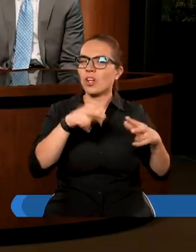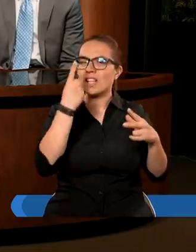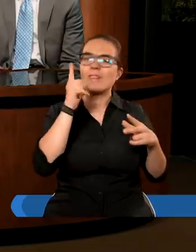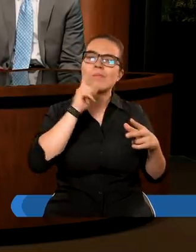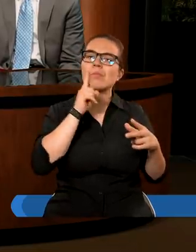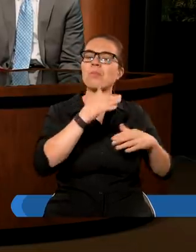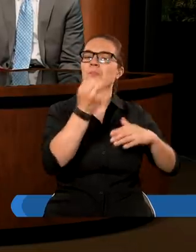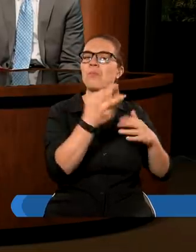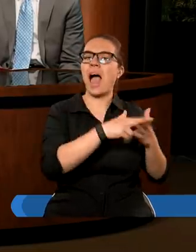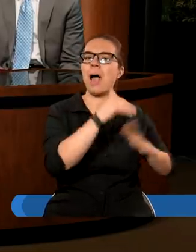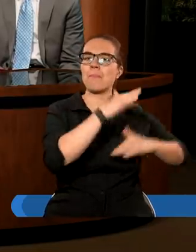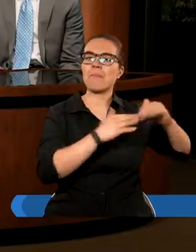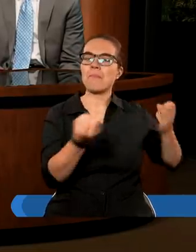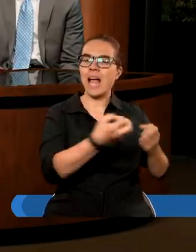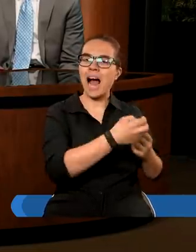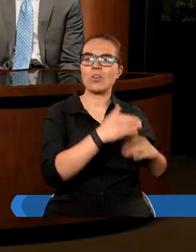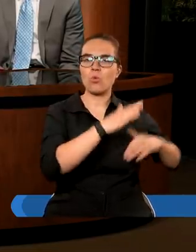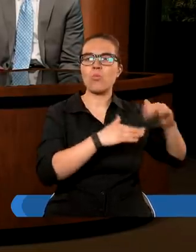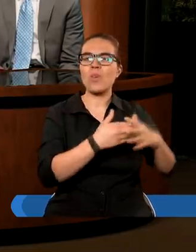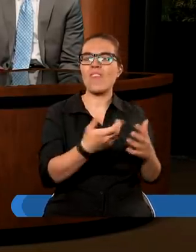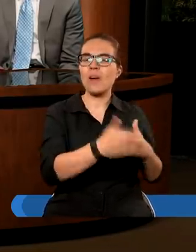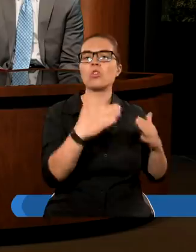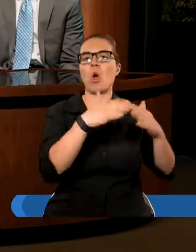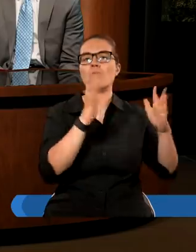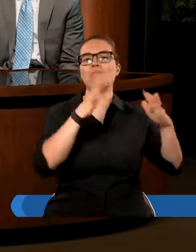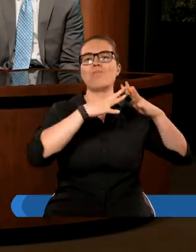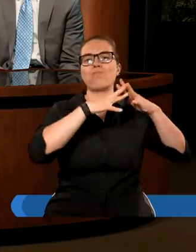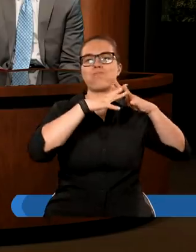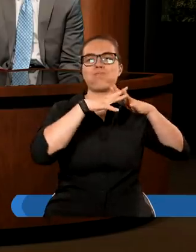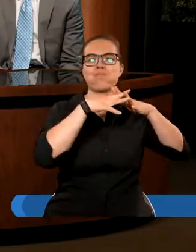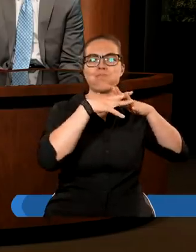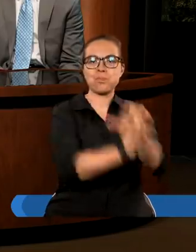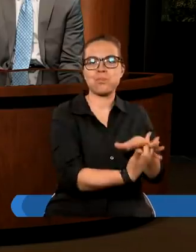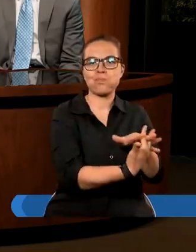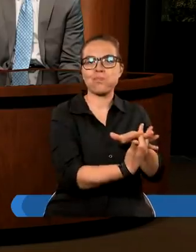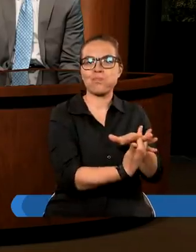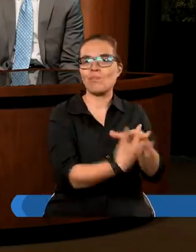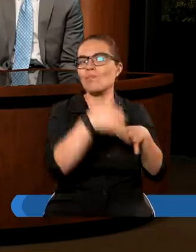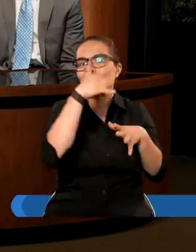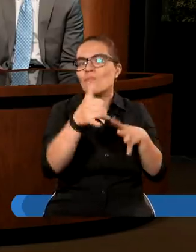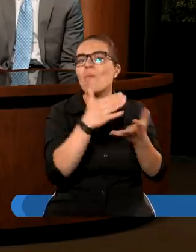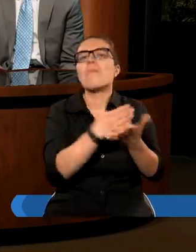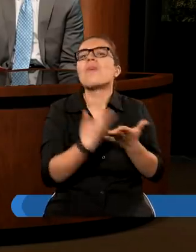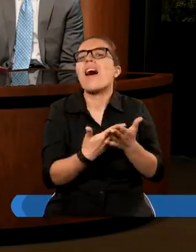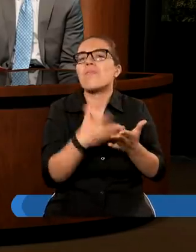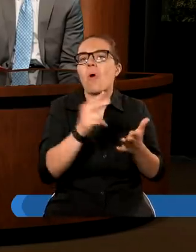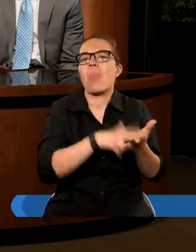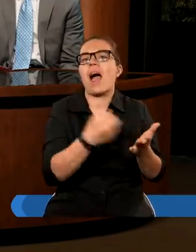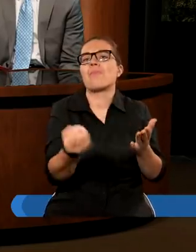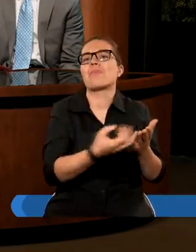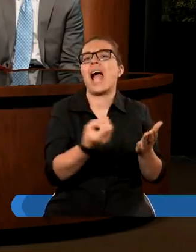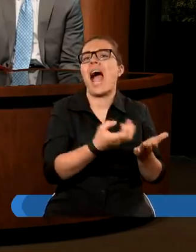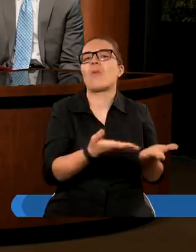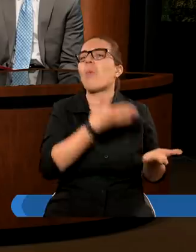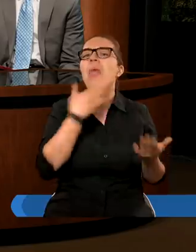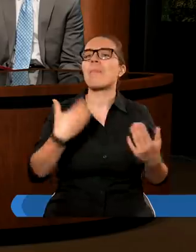burze, kiedy przyszły wichury, ten duchowy dom nie był w stanie się ostać. Mówię już tak, wyjaśniając